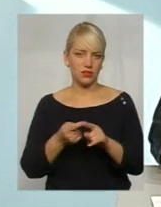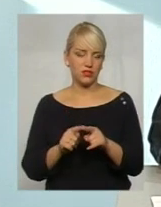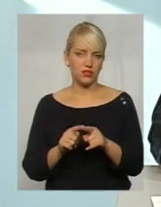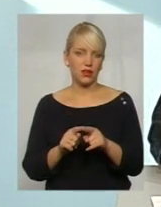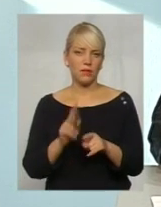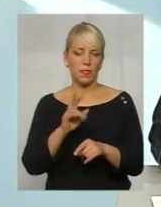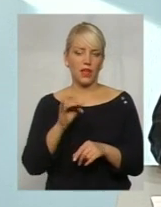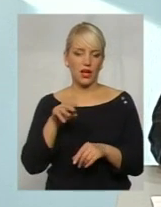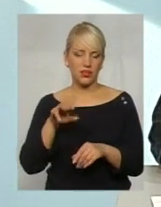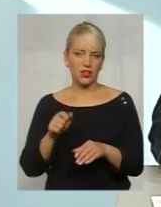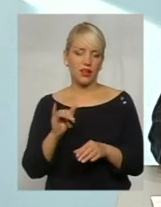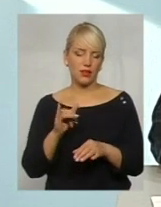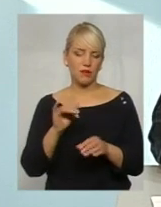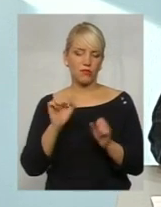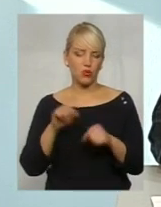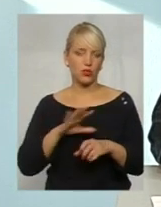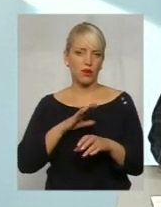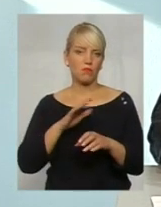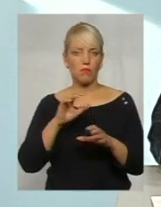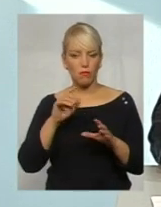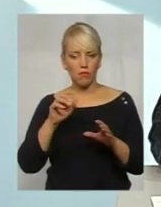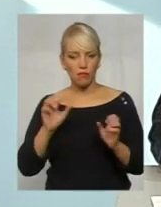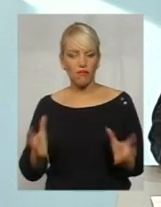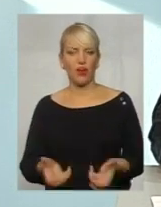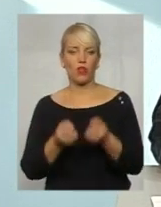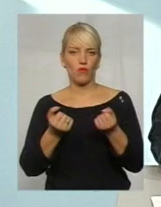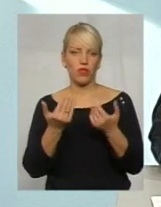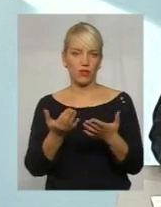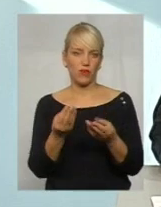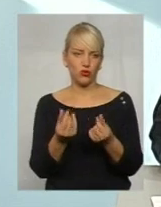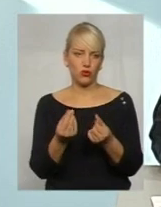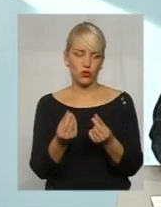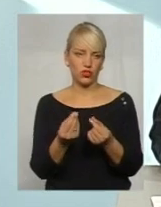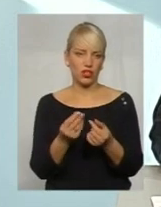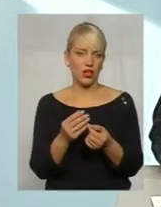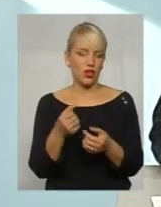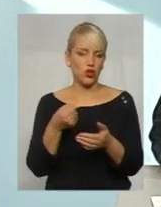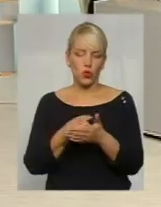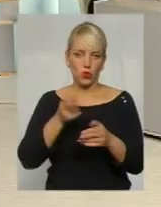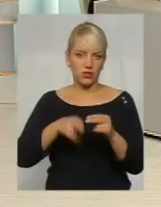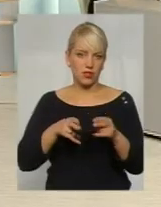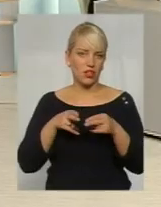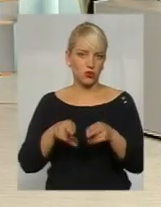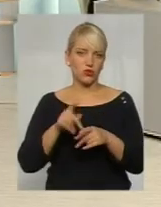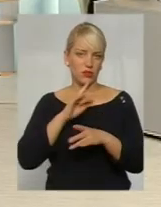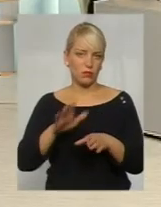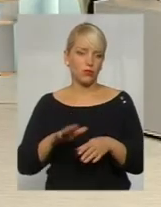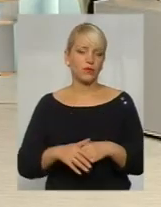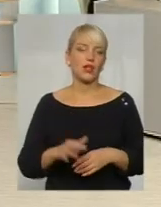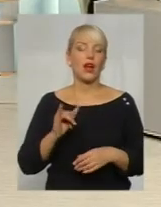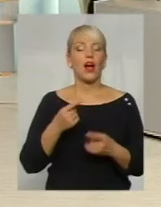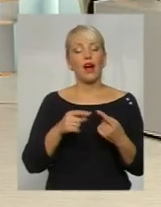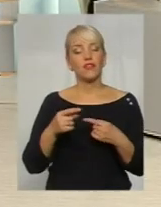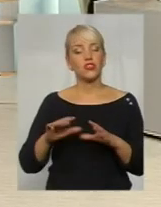врятувати кошти ваші, щоб шахрай не довів свій злочин до кінця. А в інших